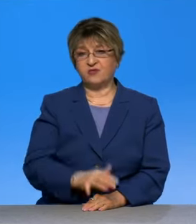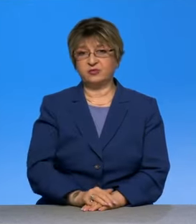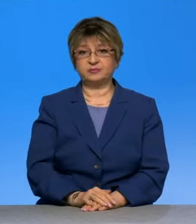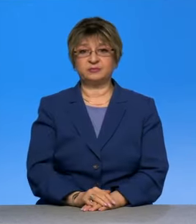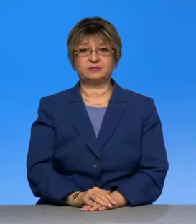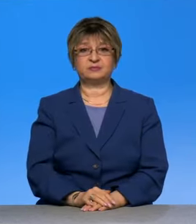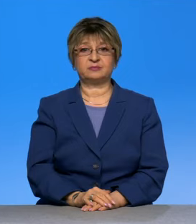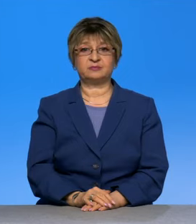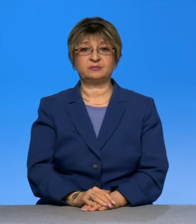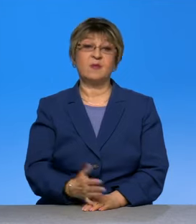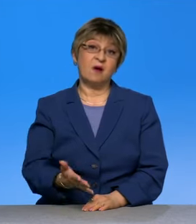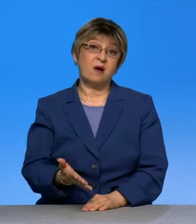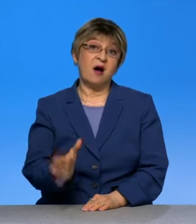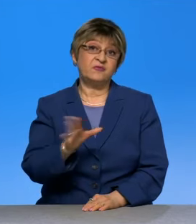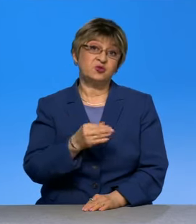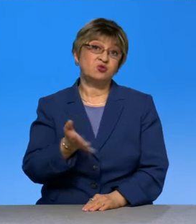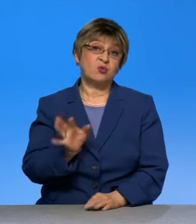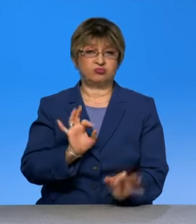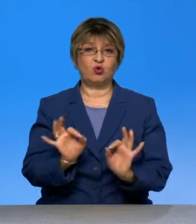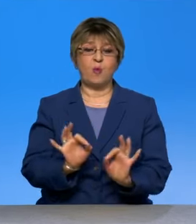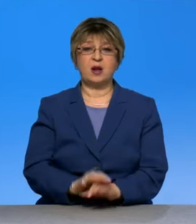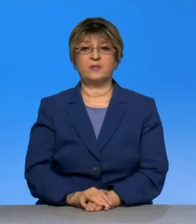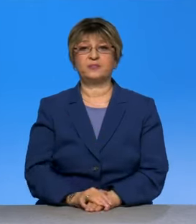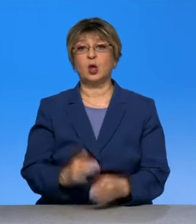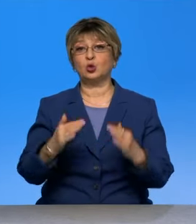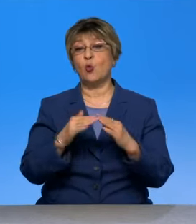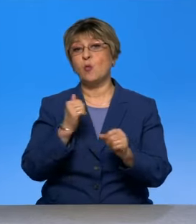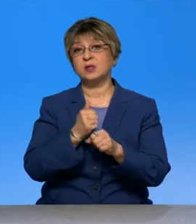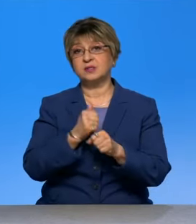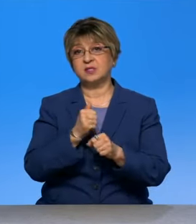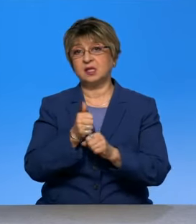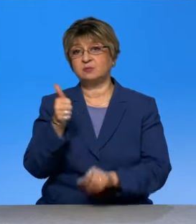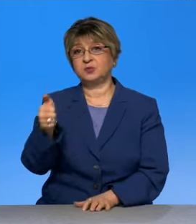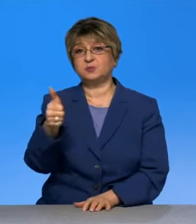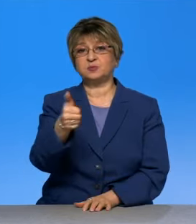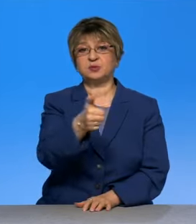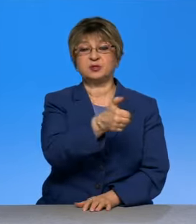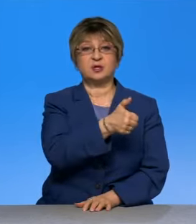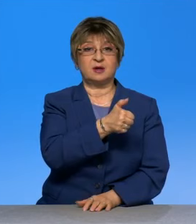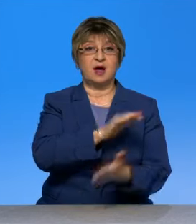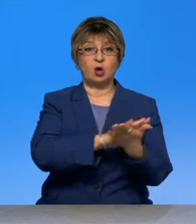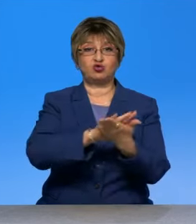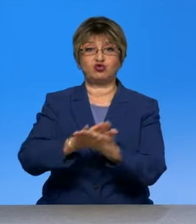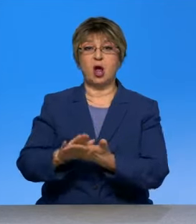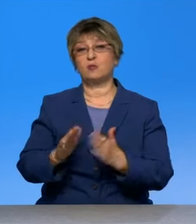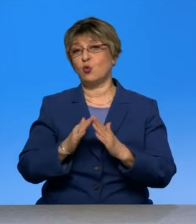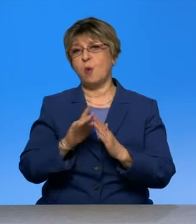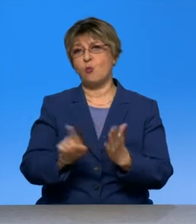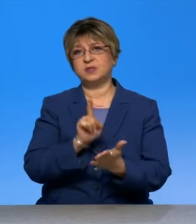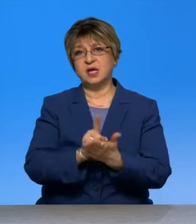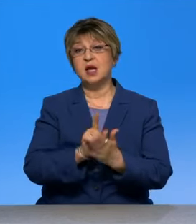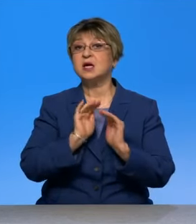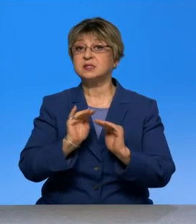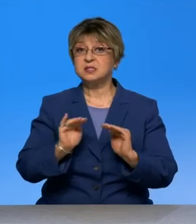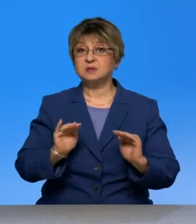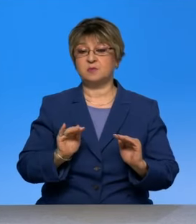А так в основном все остальное нормально. Дома делаем дезинфекцию обязательно, и за детьми стали